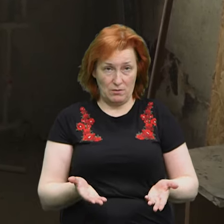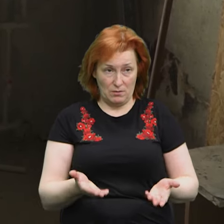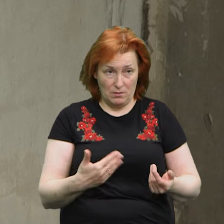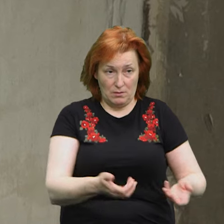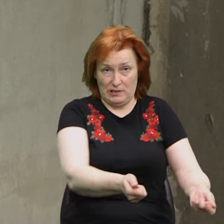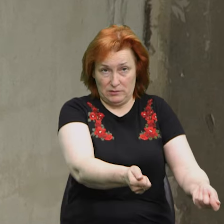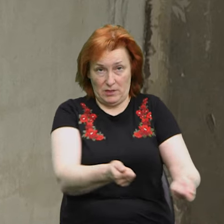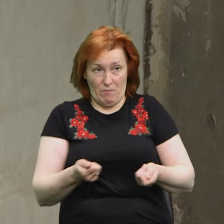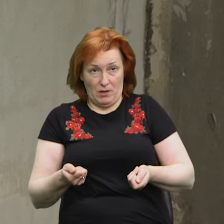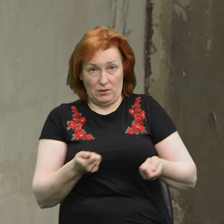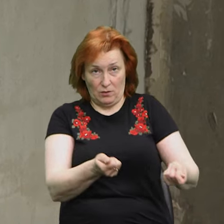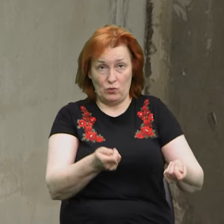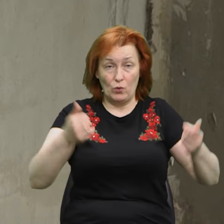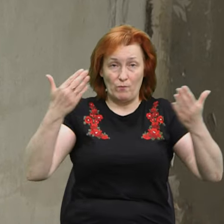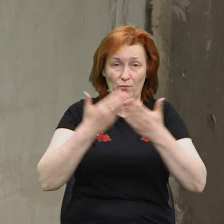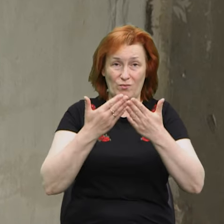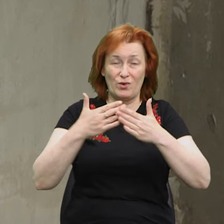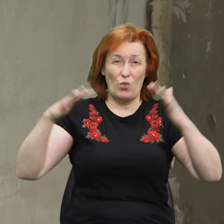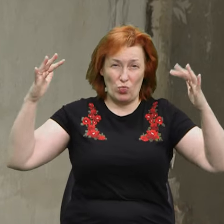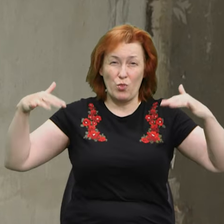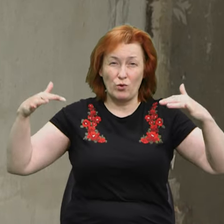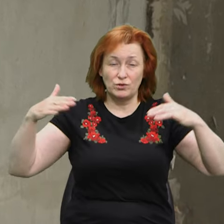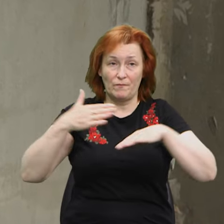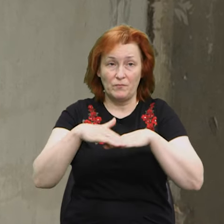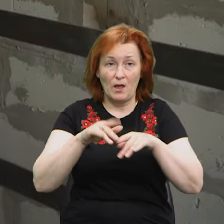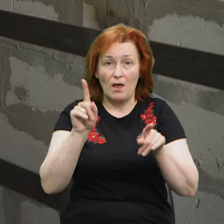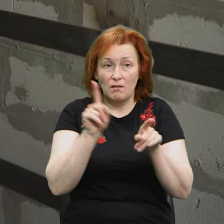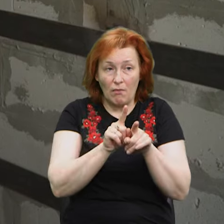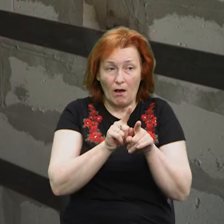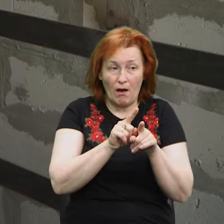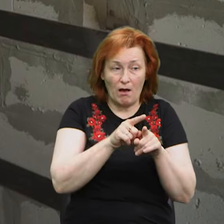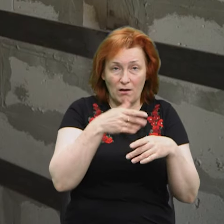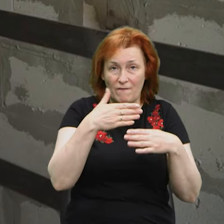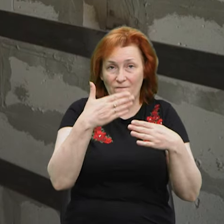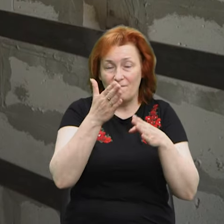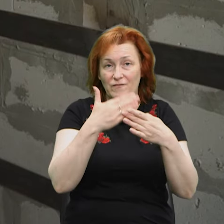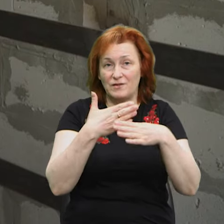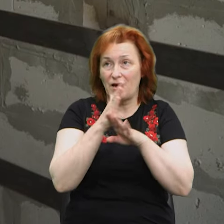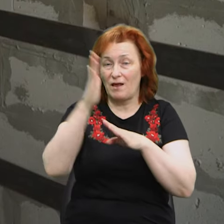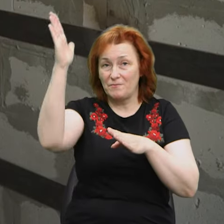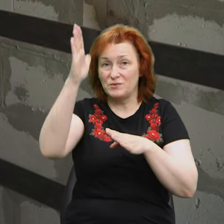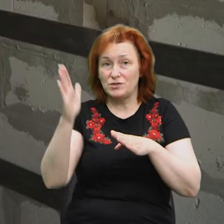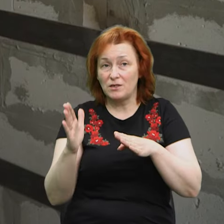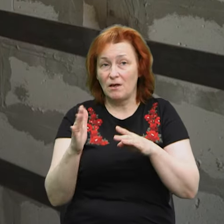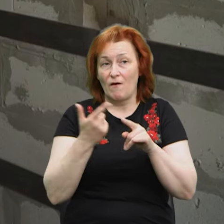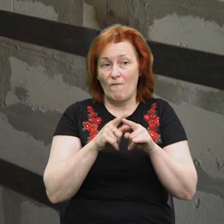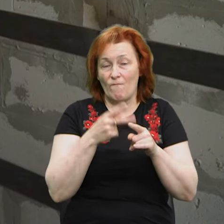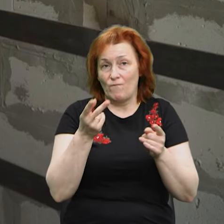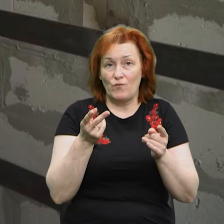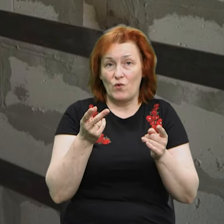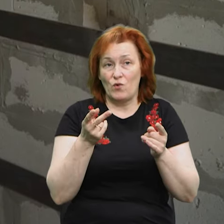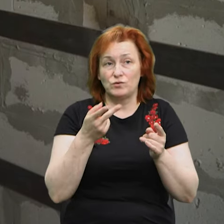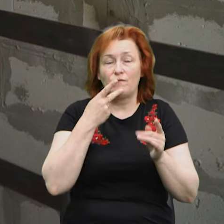знімати, пройшов дощ, і я так розумію, що забиває вода в ті тріщини, які вони неодноразово